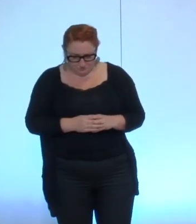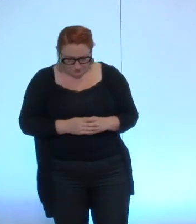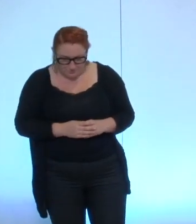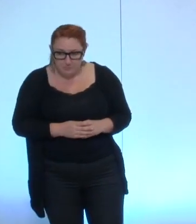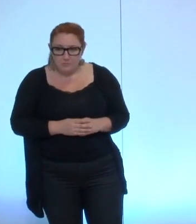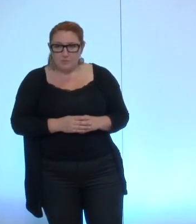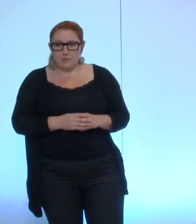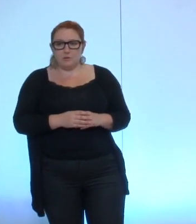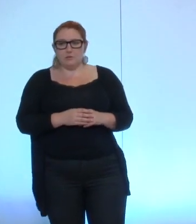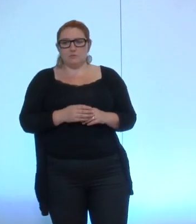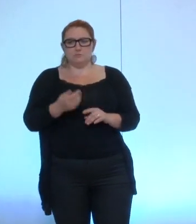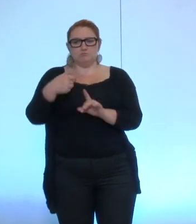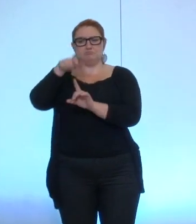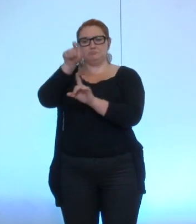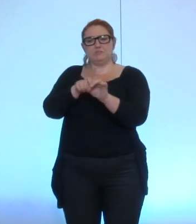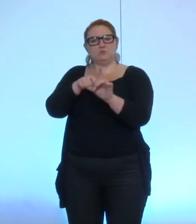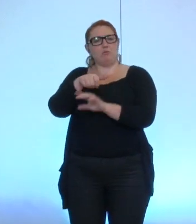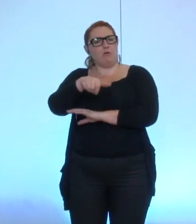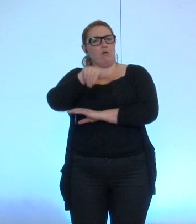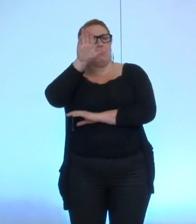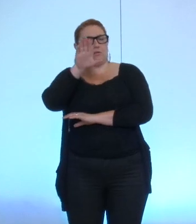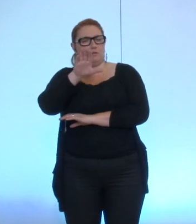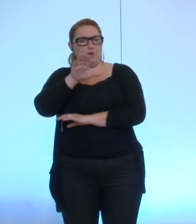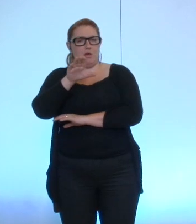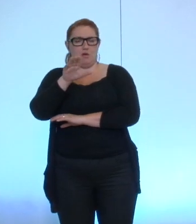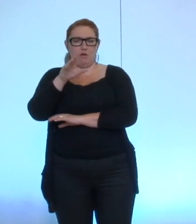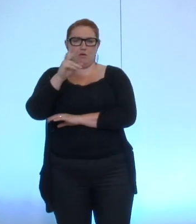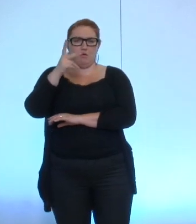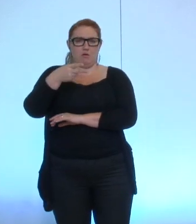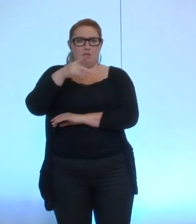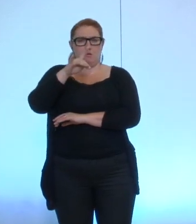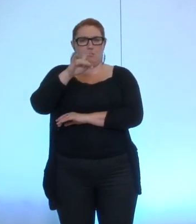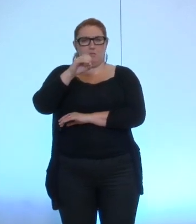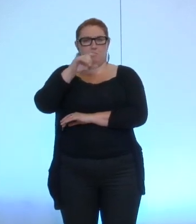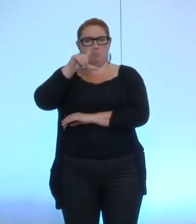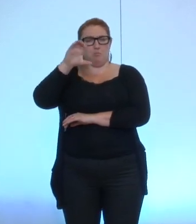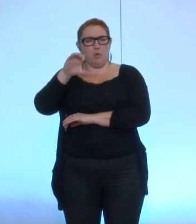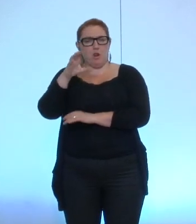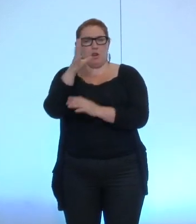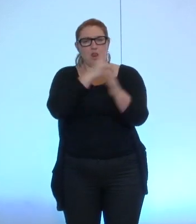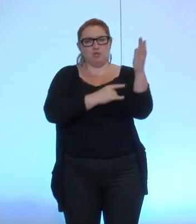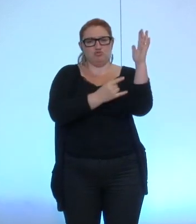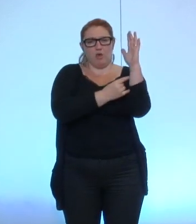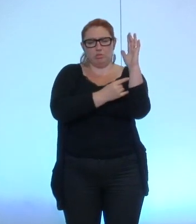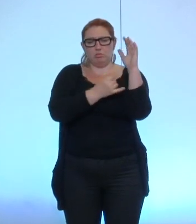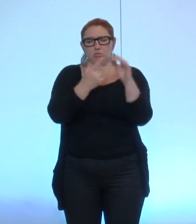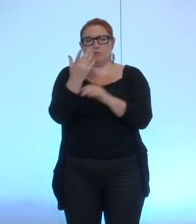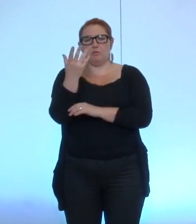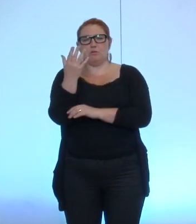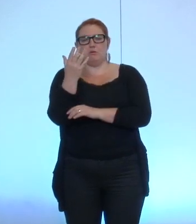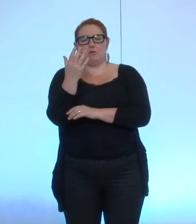le candidat Eric Piolle avait signé la charte anticorps et à mon avis c'était un progrès